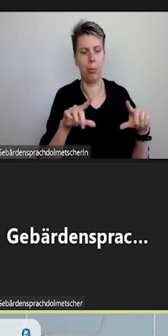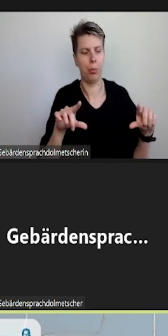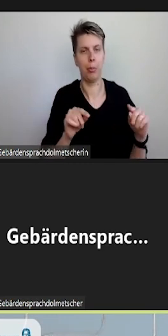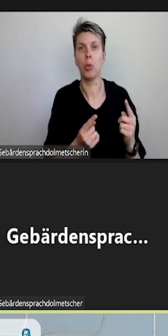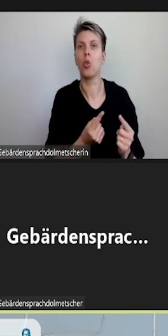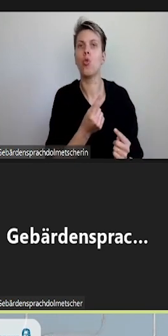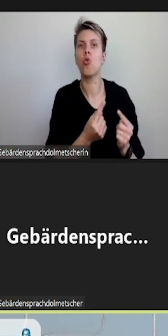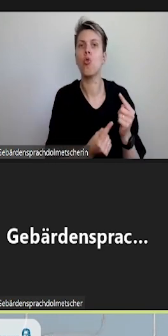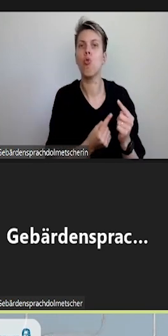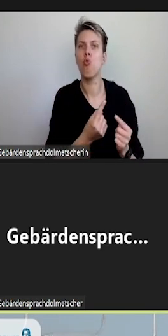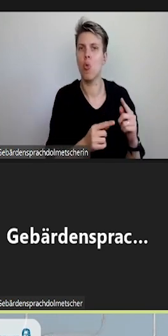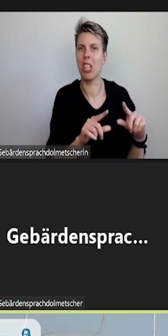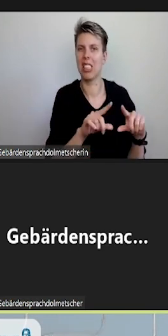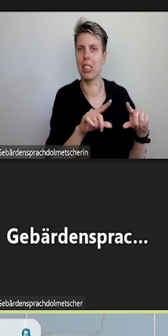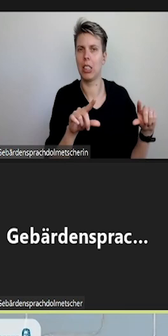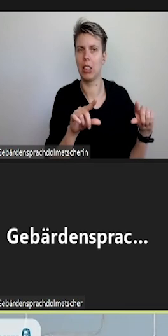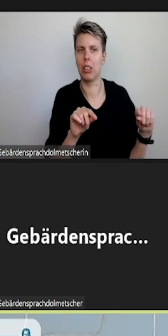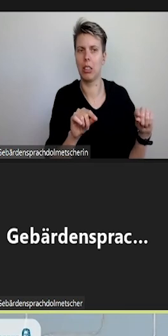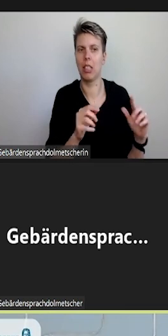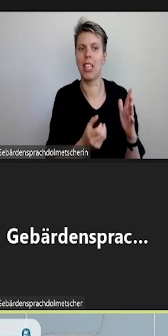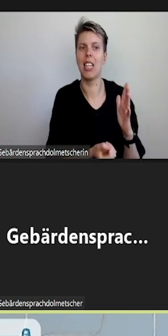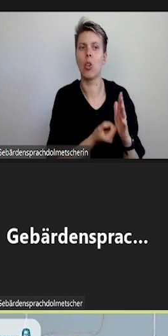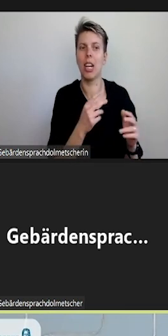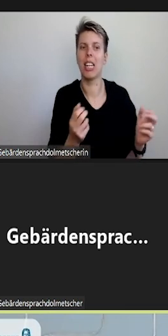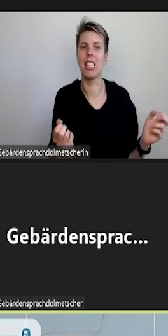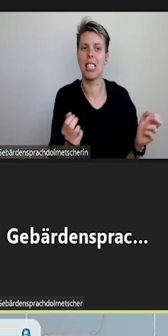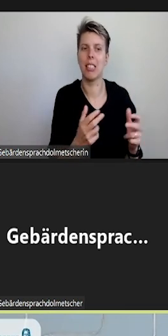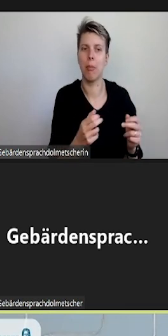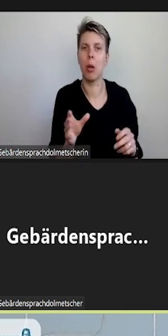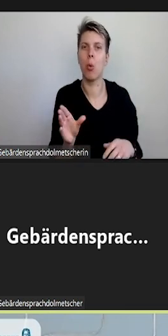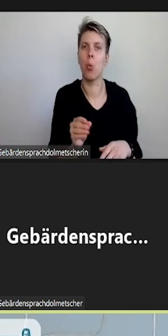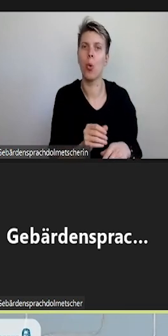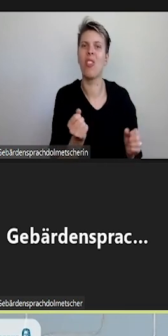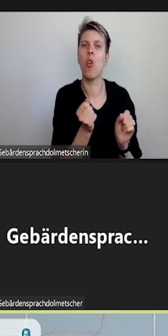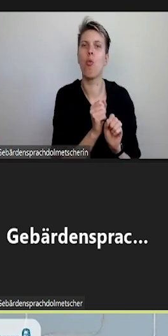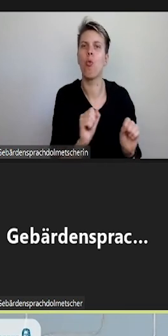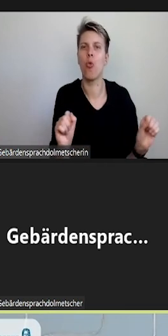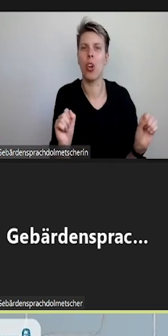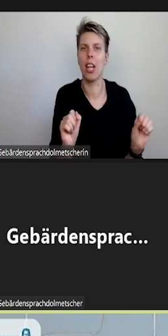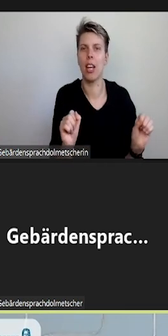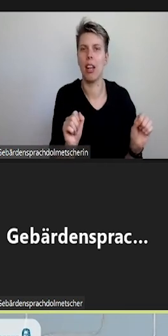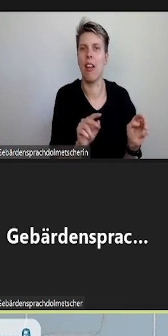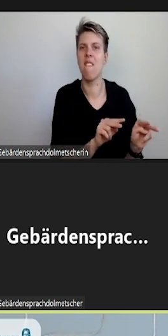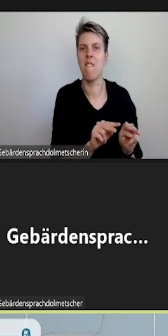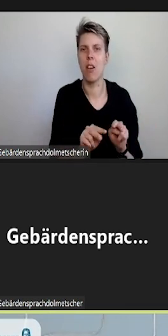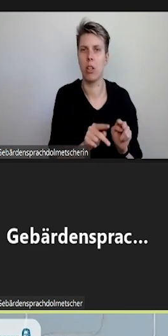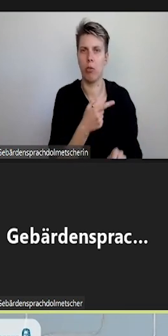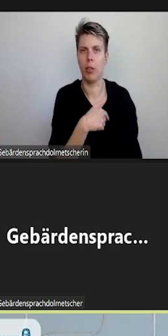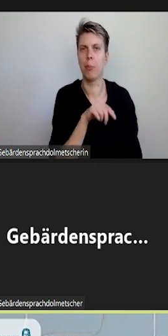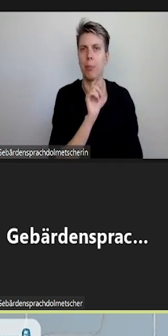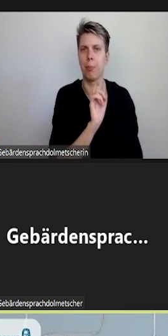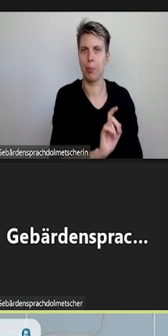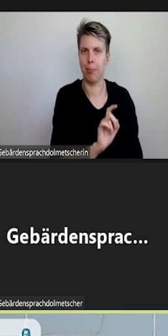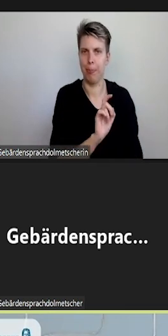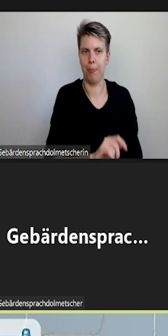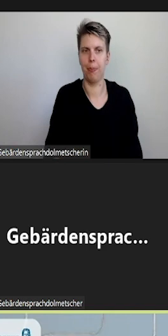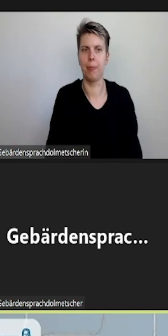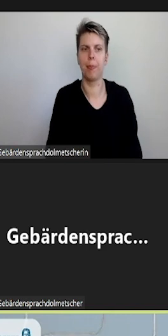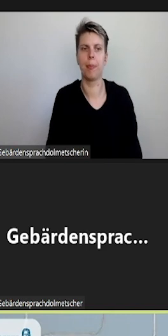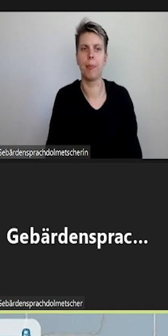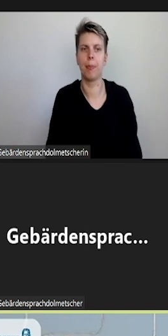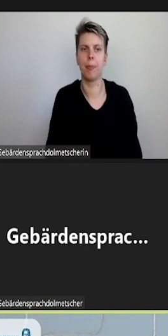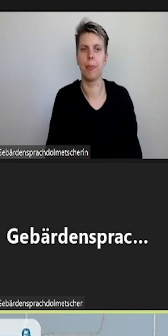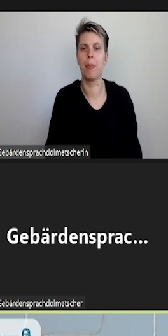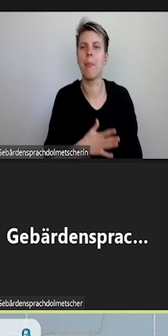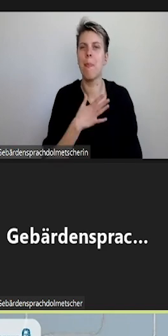Bereich, in dem steht Create Subtitles with the free version. Da klicke ich einmal drauf. Und